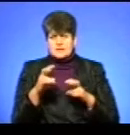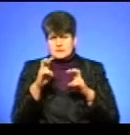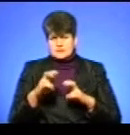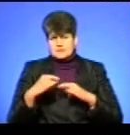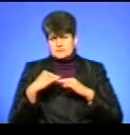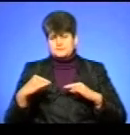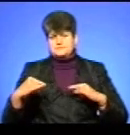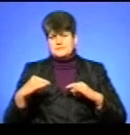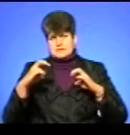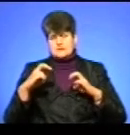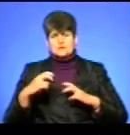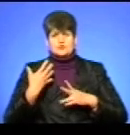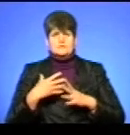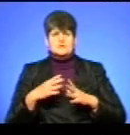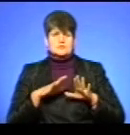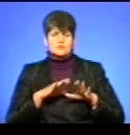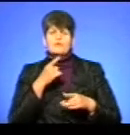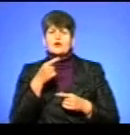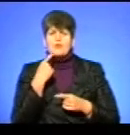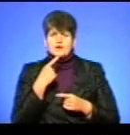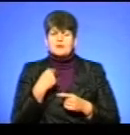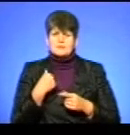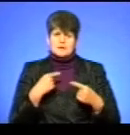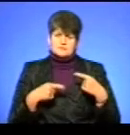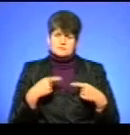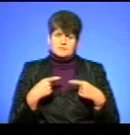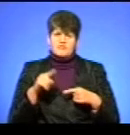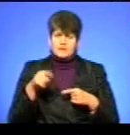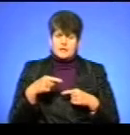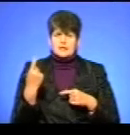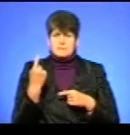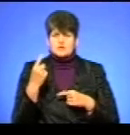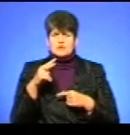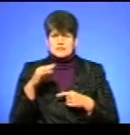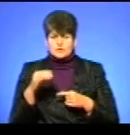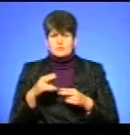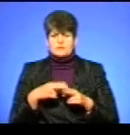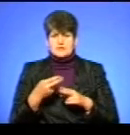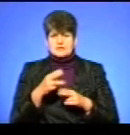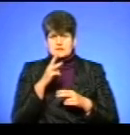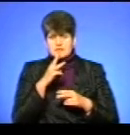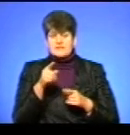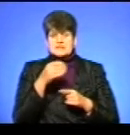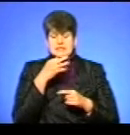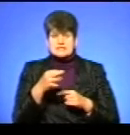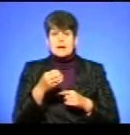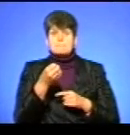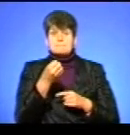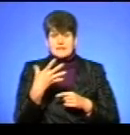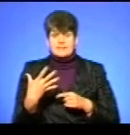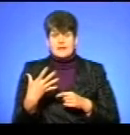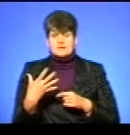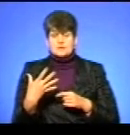президії, разом з заступником, і ви тоді говорили, ми дискутували, ми вимагали 1 листопада погашення. А ви казали 15